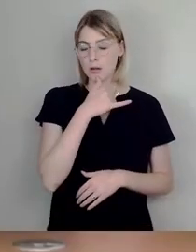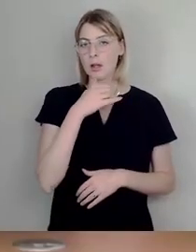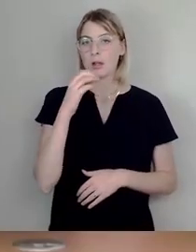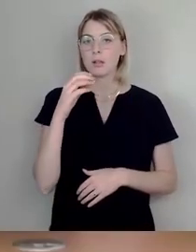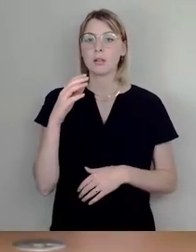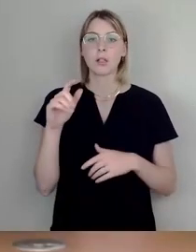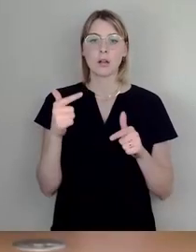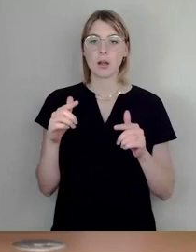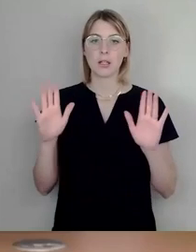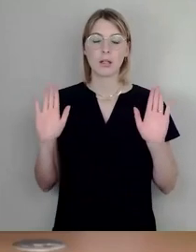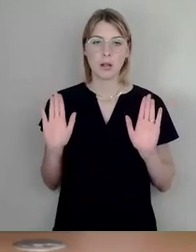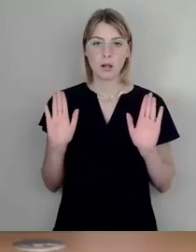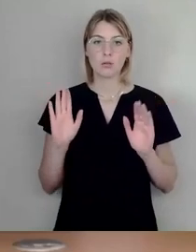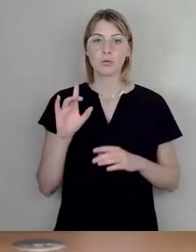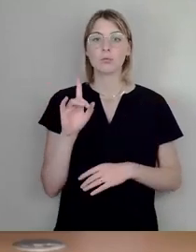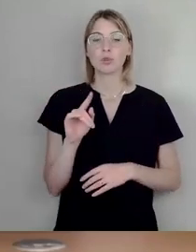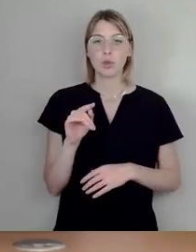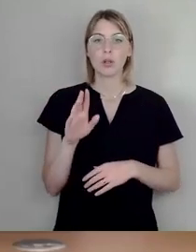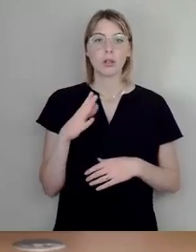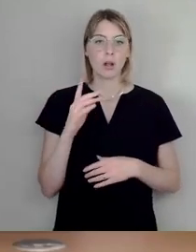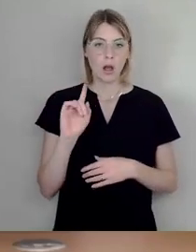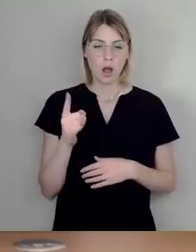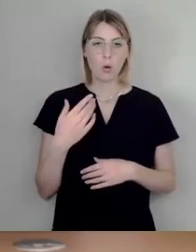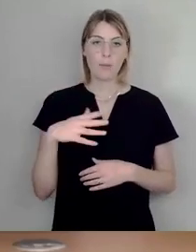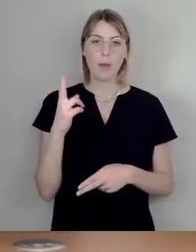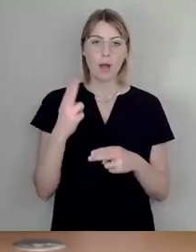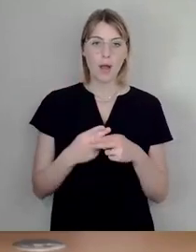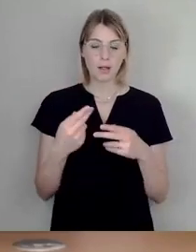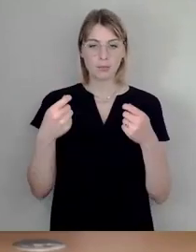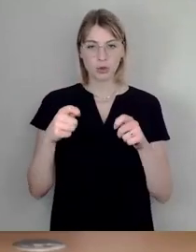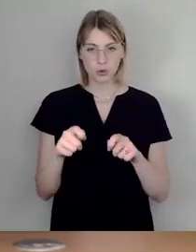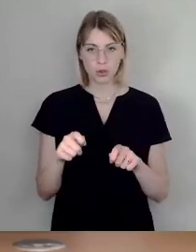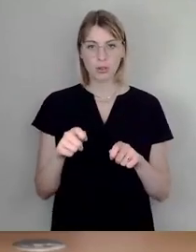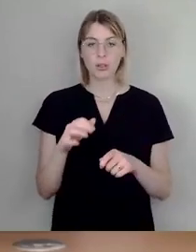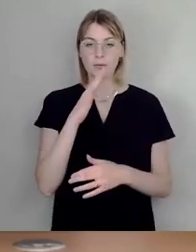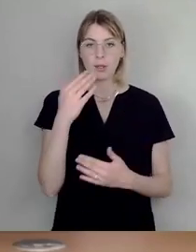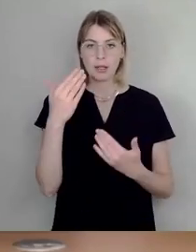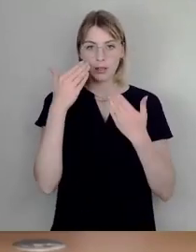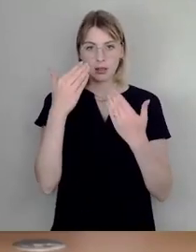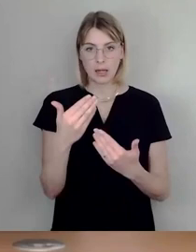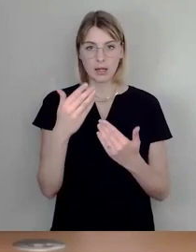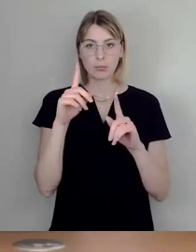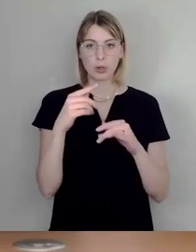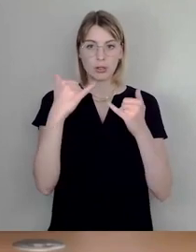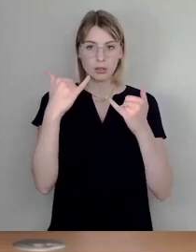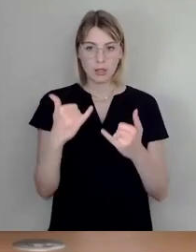Entsprechend mehrheitlich auch so beschlossen. Vielen Dank. da schlage ich jetzt vor, dass wir